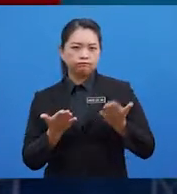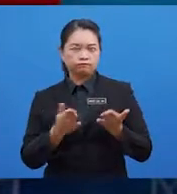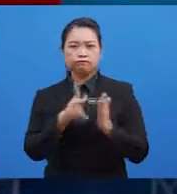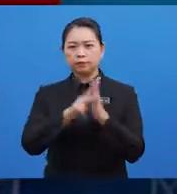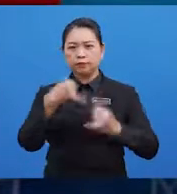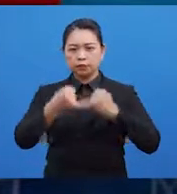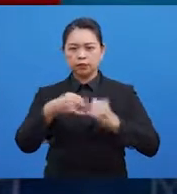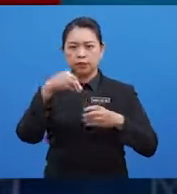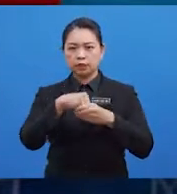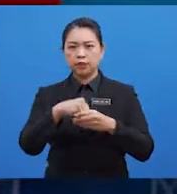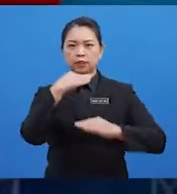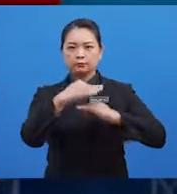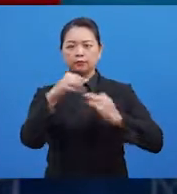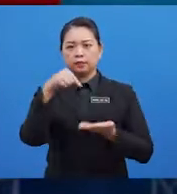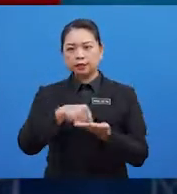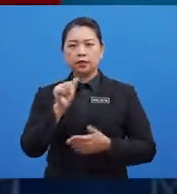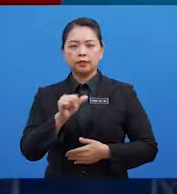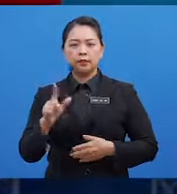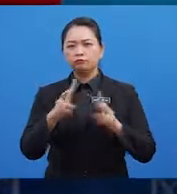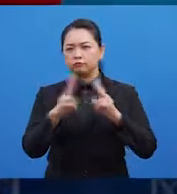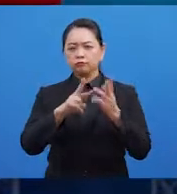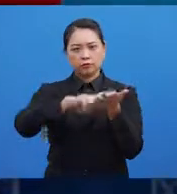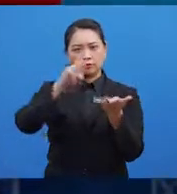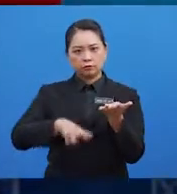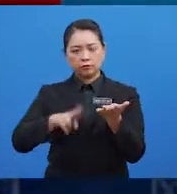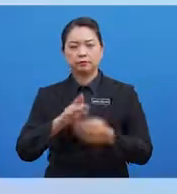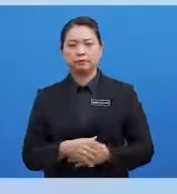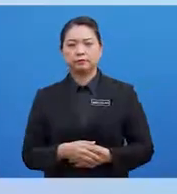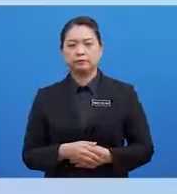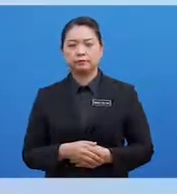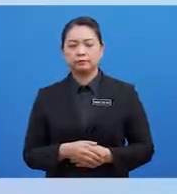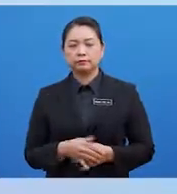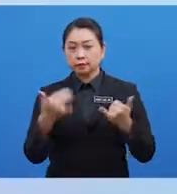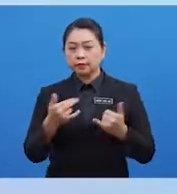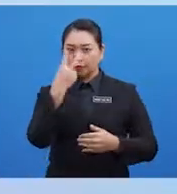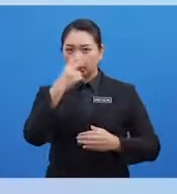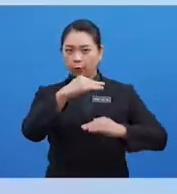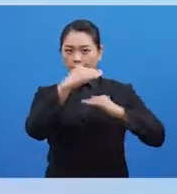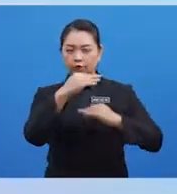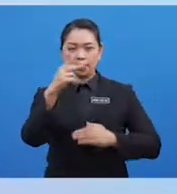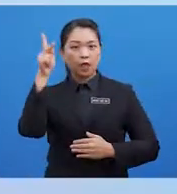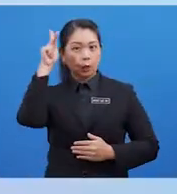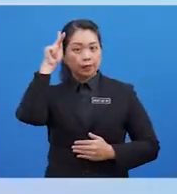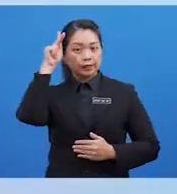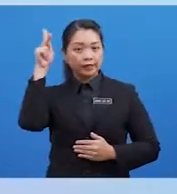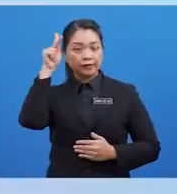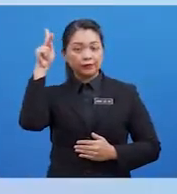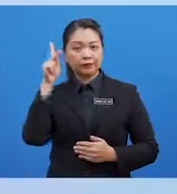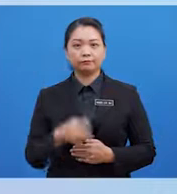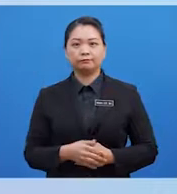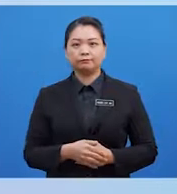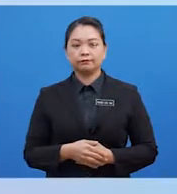kejayaan dalam fasa ini adalah sangat rendah Seterusnya, fasa kognitif Dalam fasa ini,